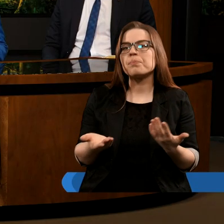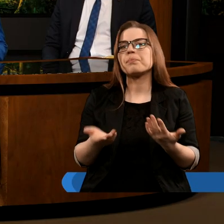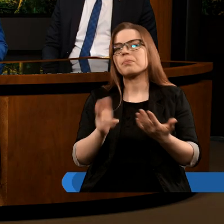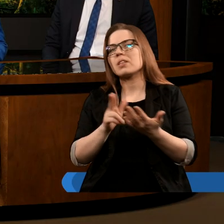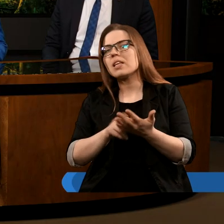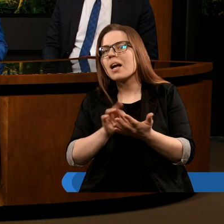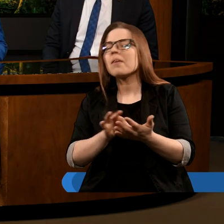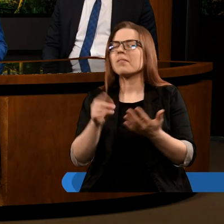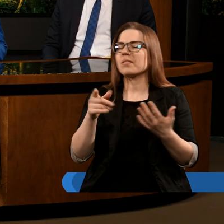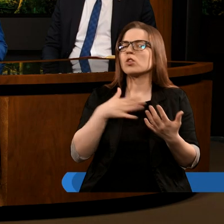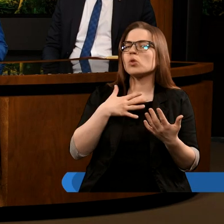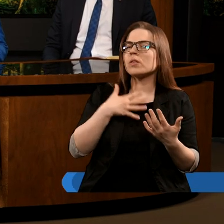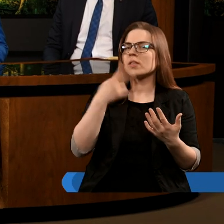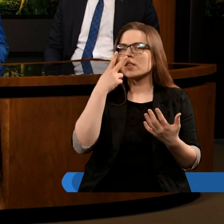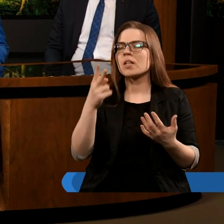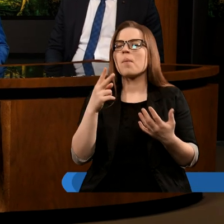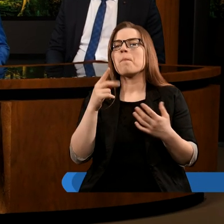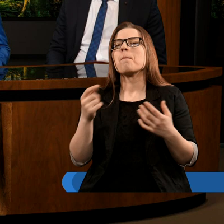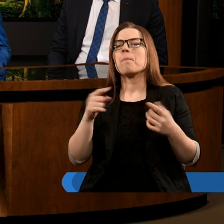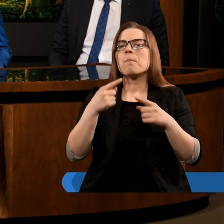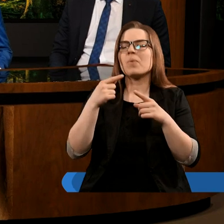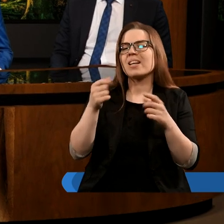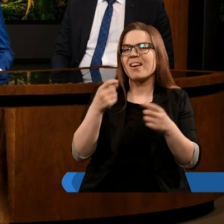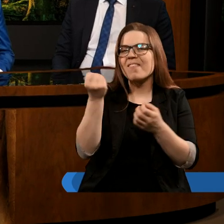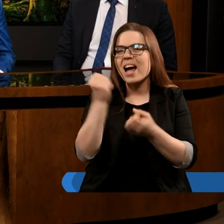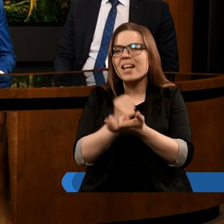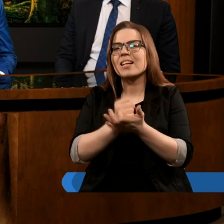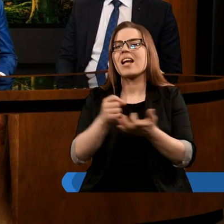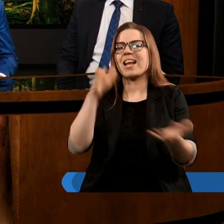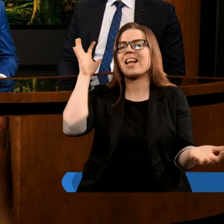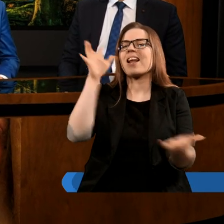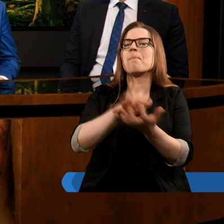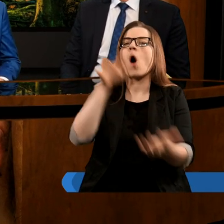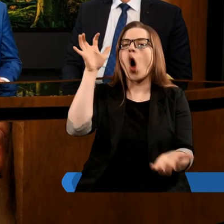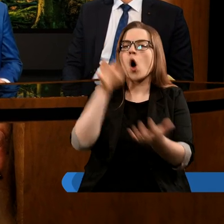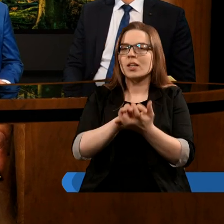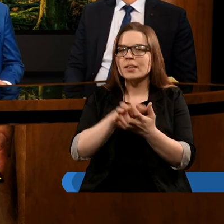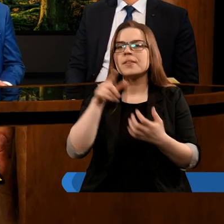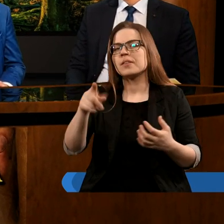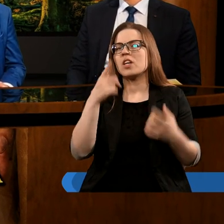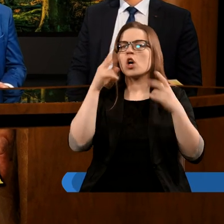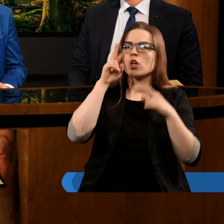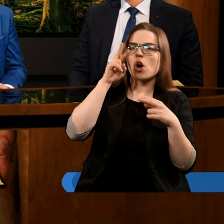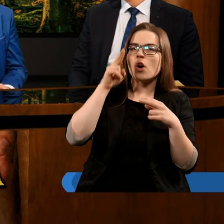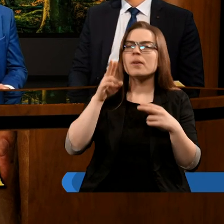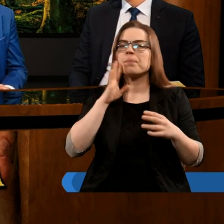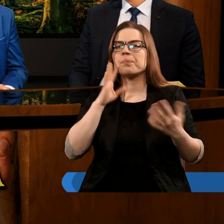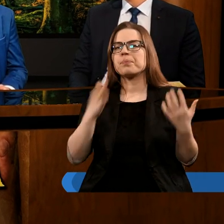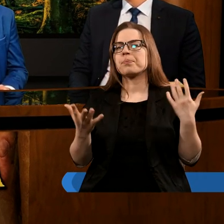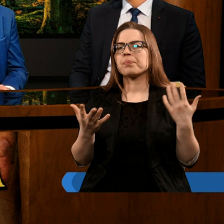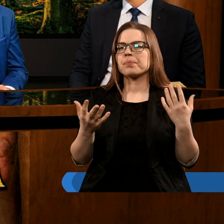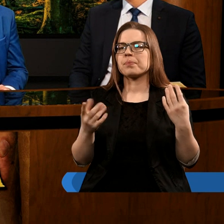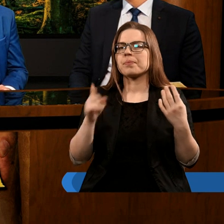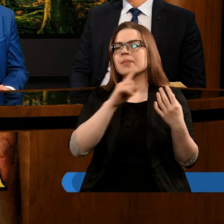widzimy motyw rudego smoka, czy wielkiego smoka. Może nam się kojarzyć tutaj od razu